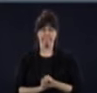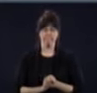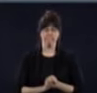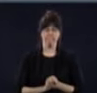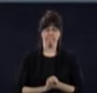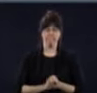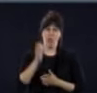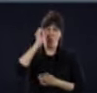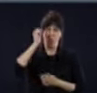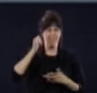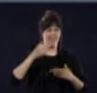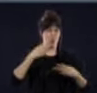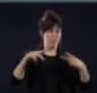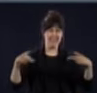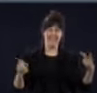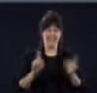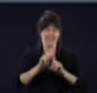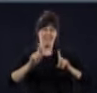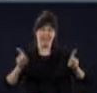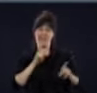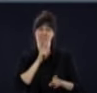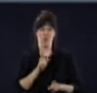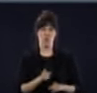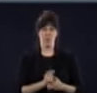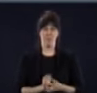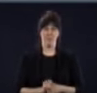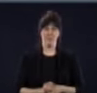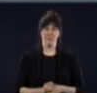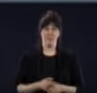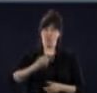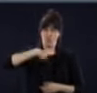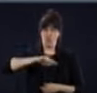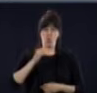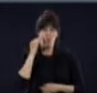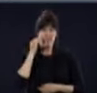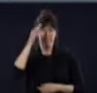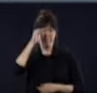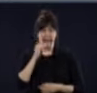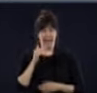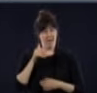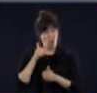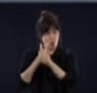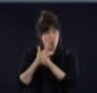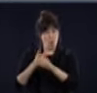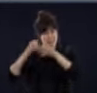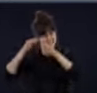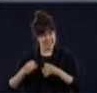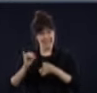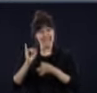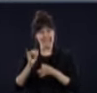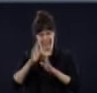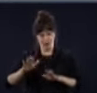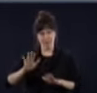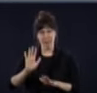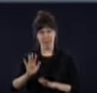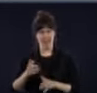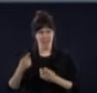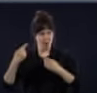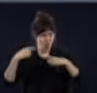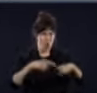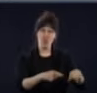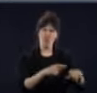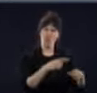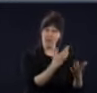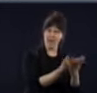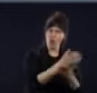que ça soit volontaire puis on va véritablement agir en bon père de famille, à mon